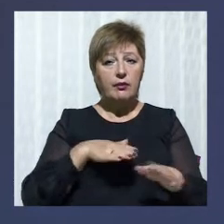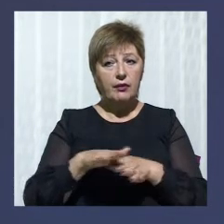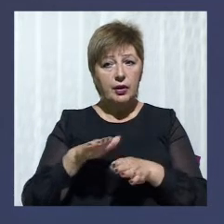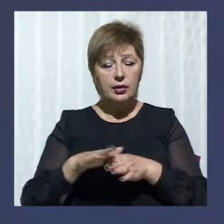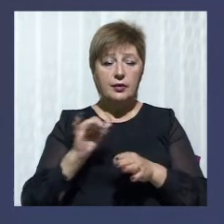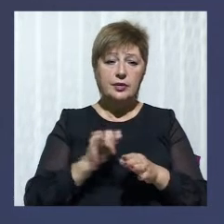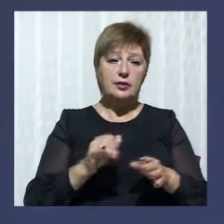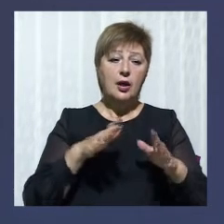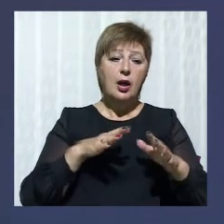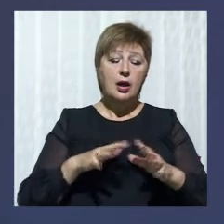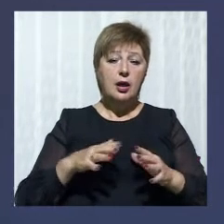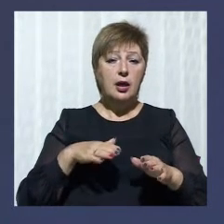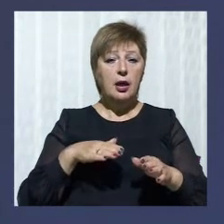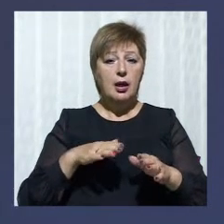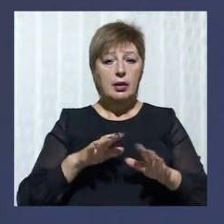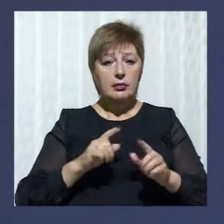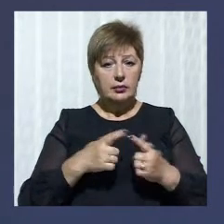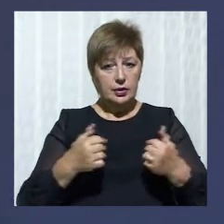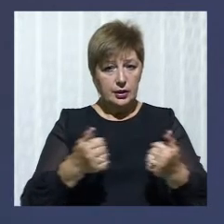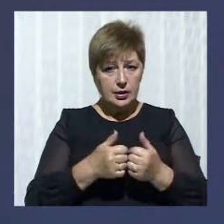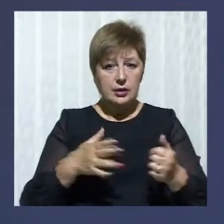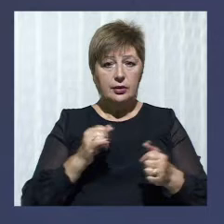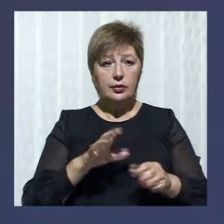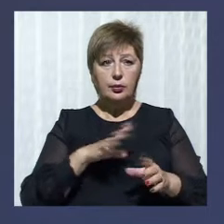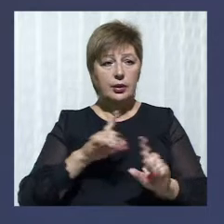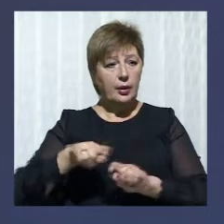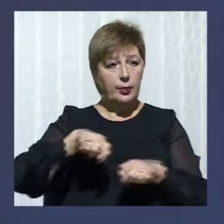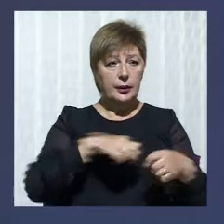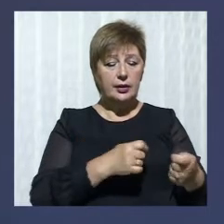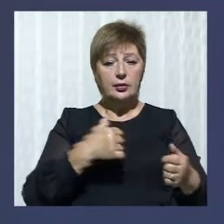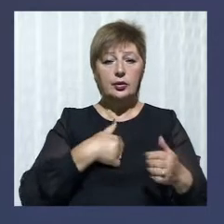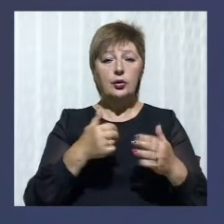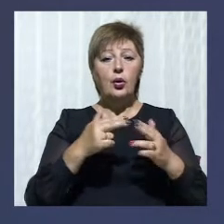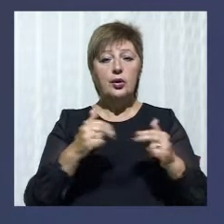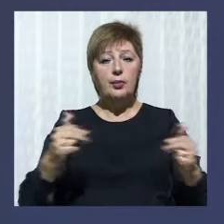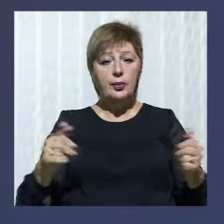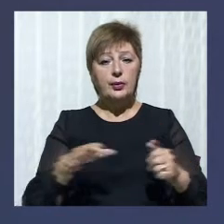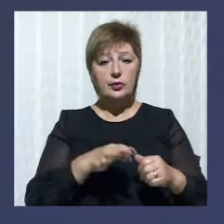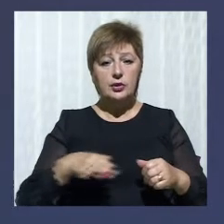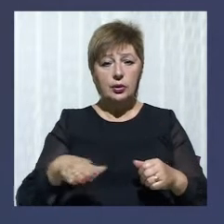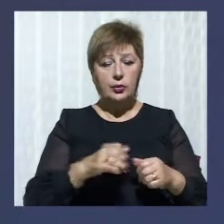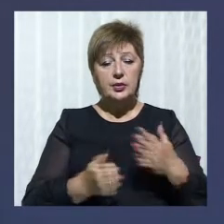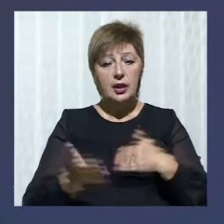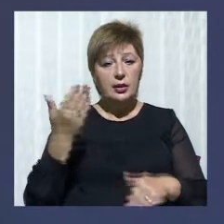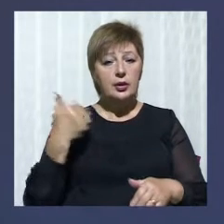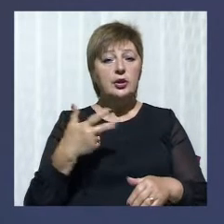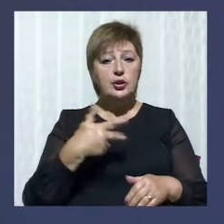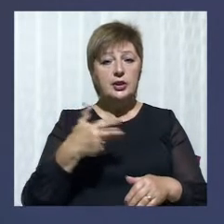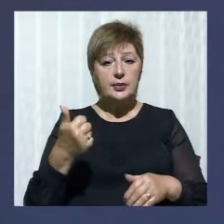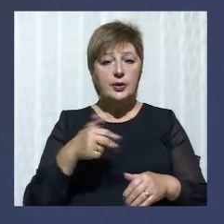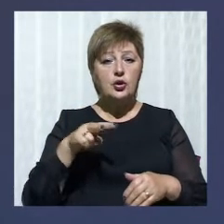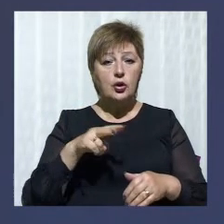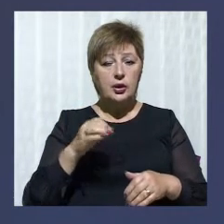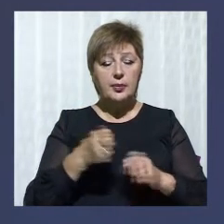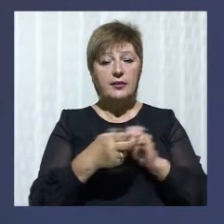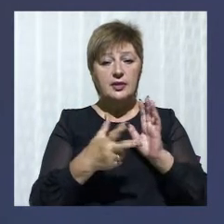організаторів нападу на Катерину Ганзук була передана до Покровського районного суду Дніпропетровської області. Раніше, 31 липня